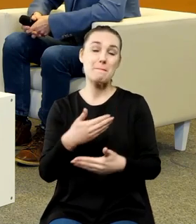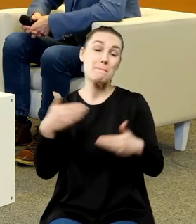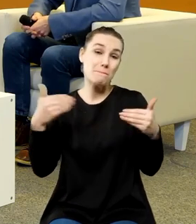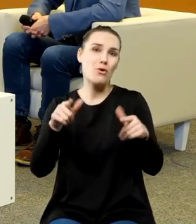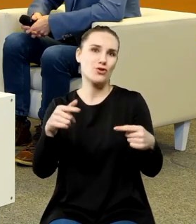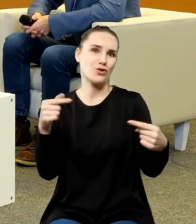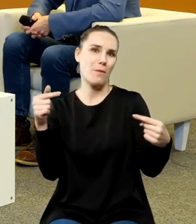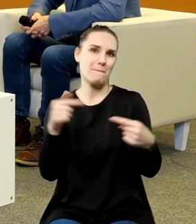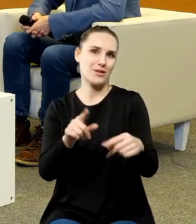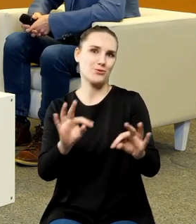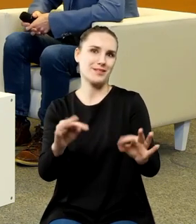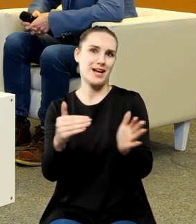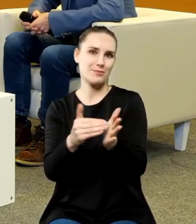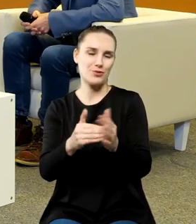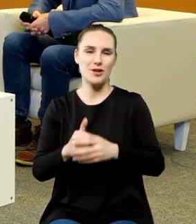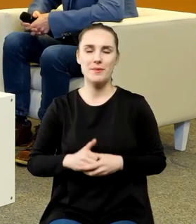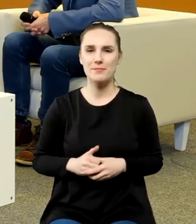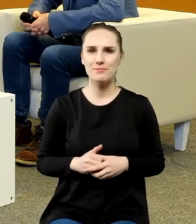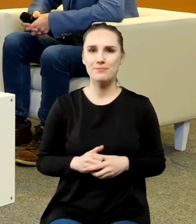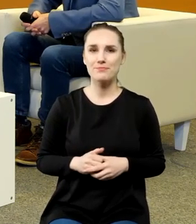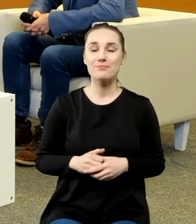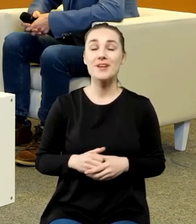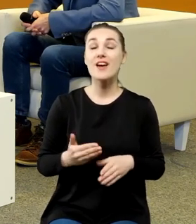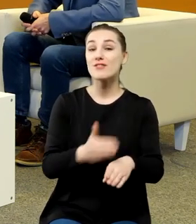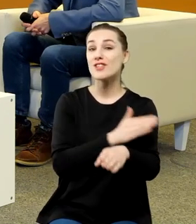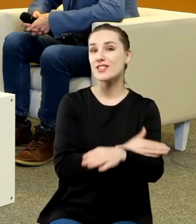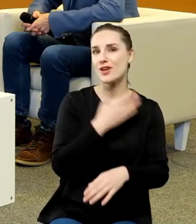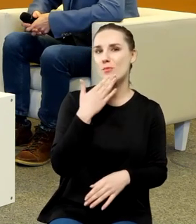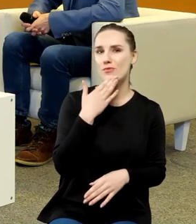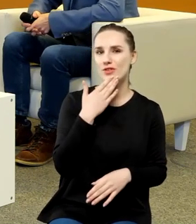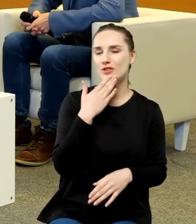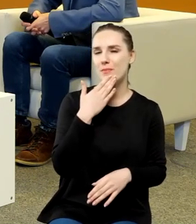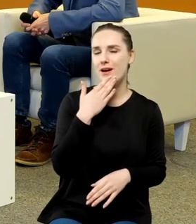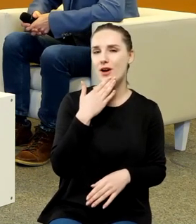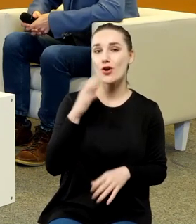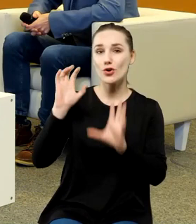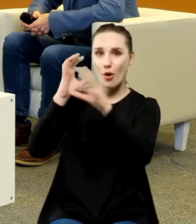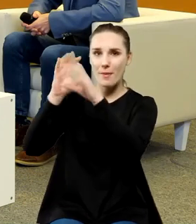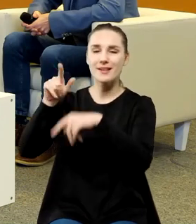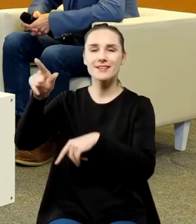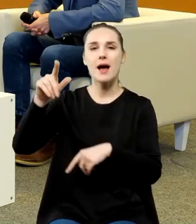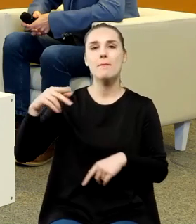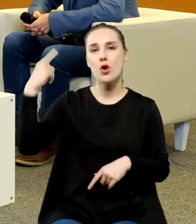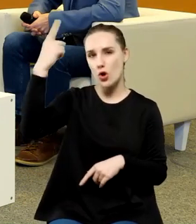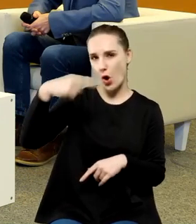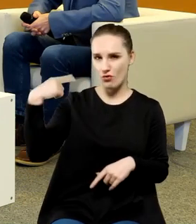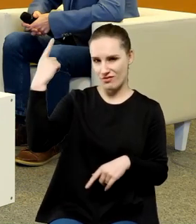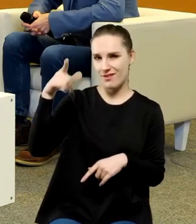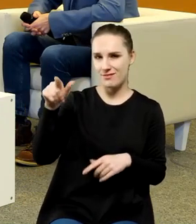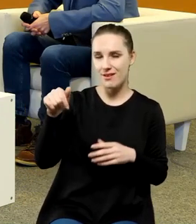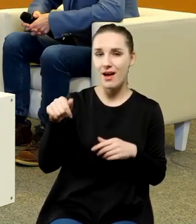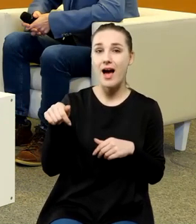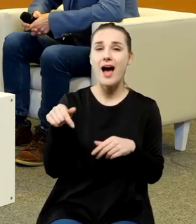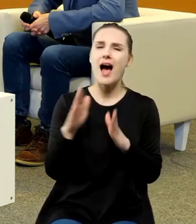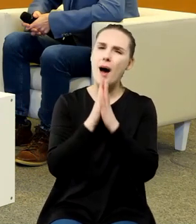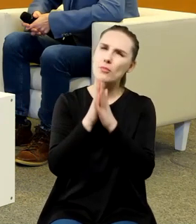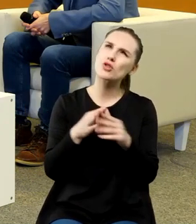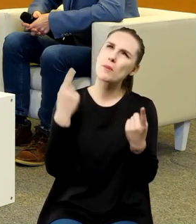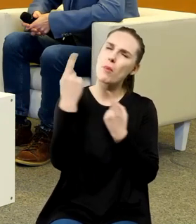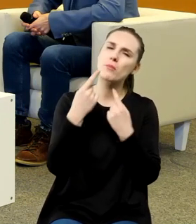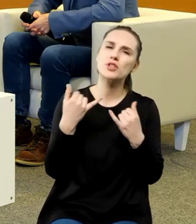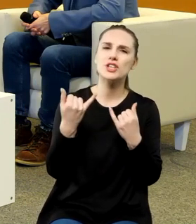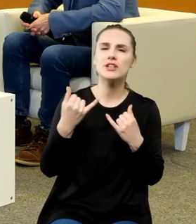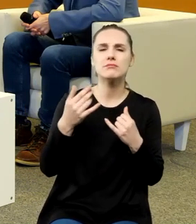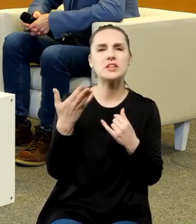odpowiedzią na to zaczynaliśmy od Kopernika w elżbietańskim Londynie proszę sobie przypomnieć ile w ostatnich czasach fantastycznych